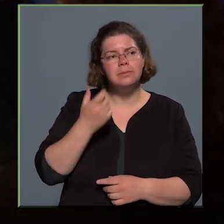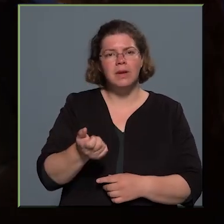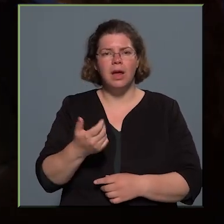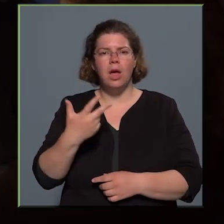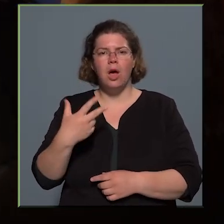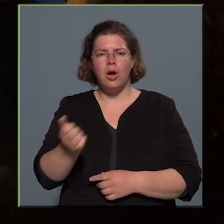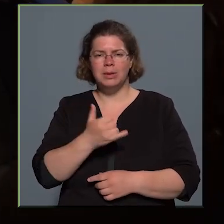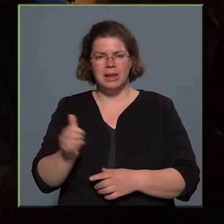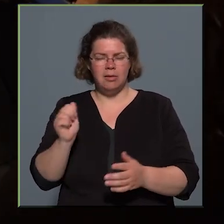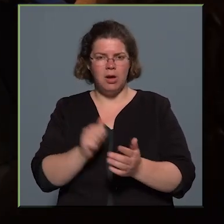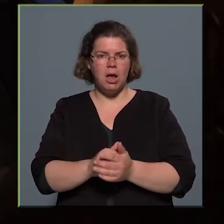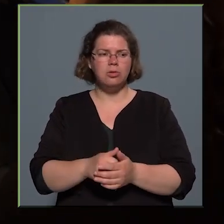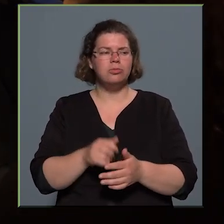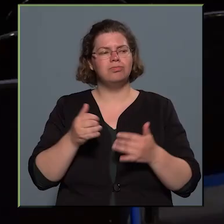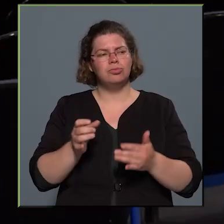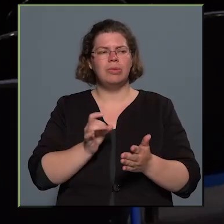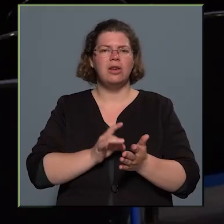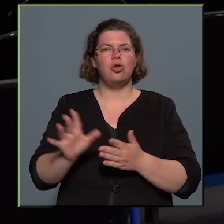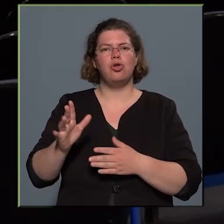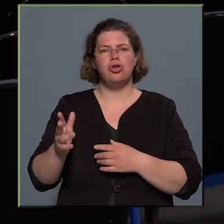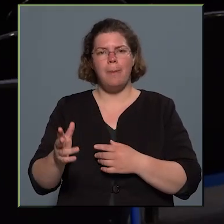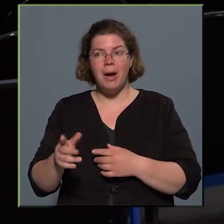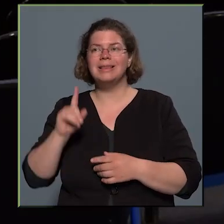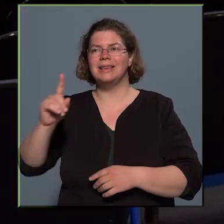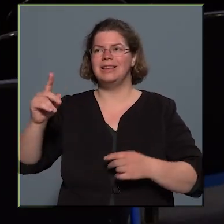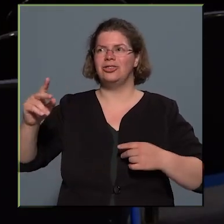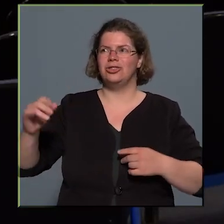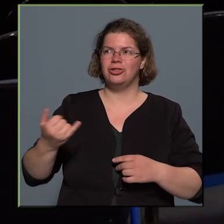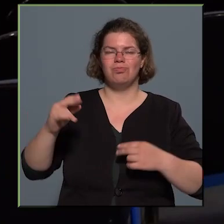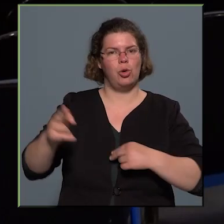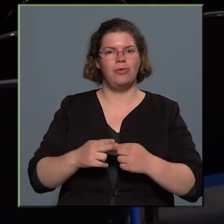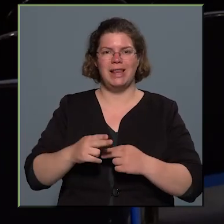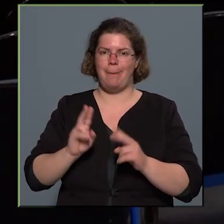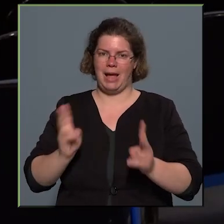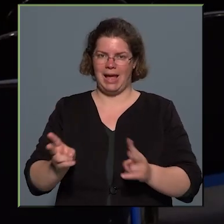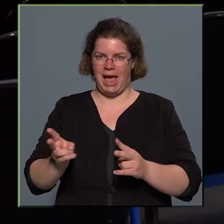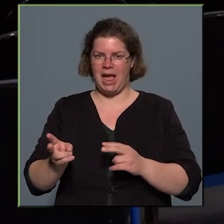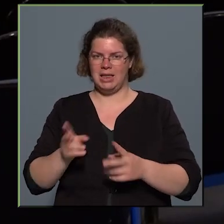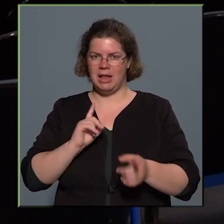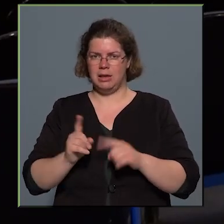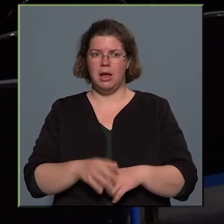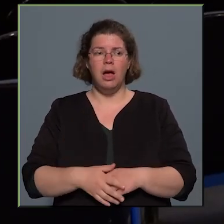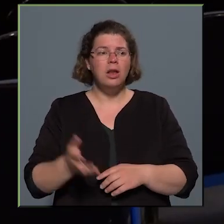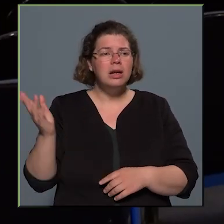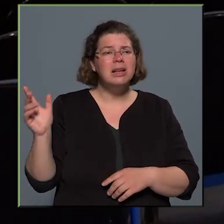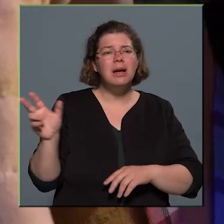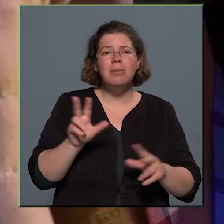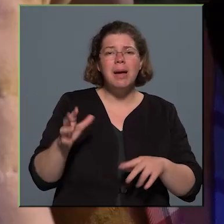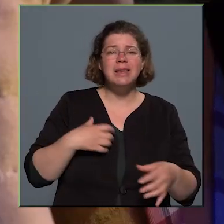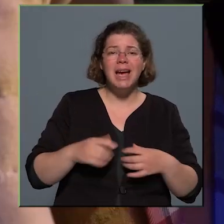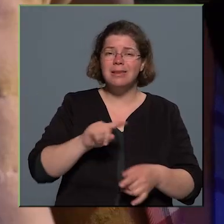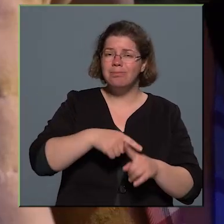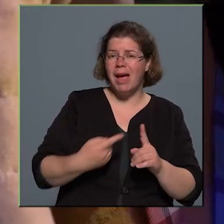gyerekeknek, rövidebben is kell játszani egy picit a gyerekeknek, tehát nem bérják ki. Annak idején a bábszínház másfél órás műsorokat